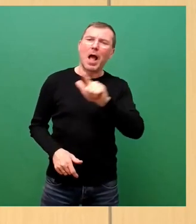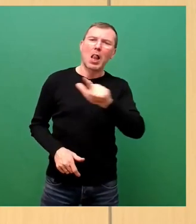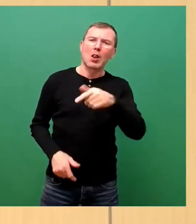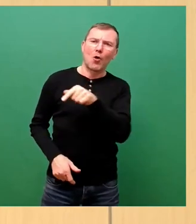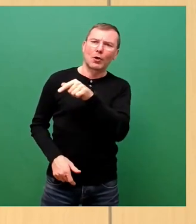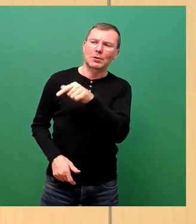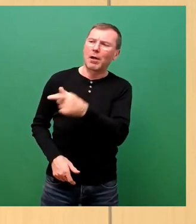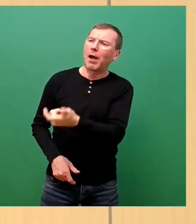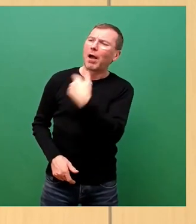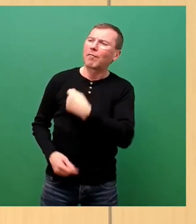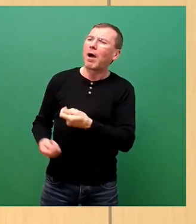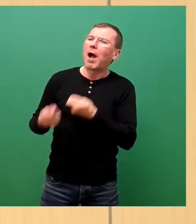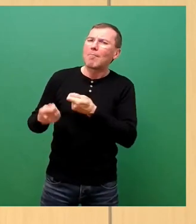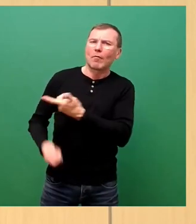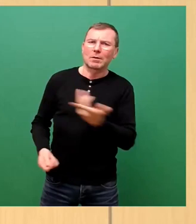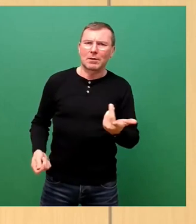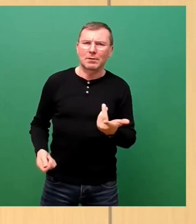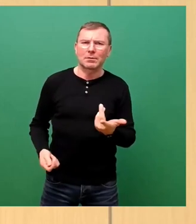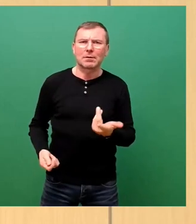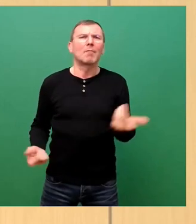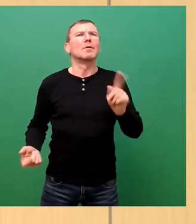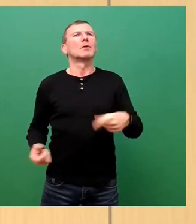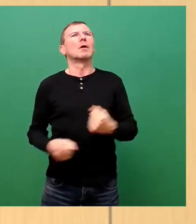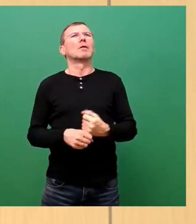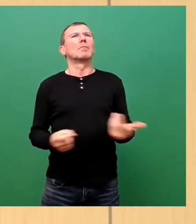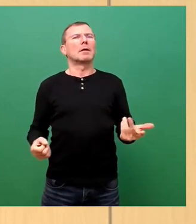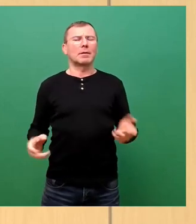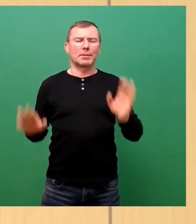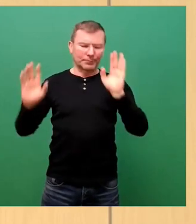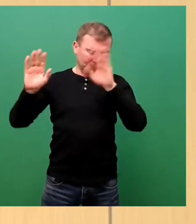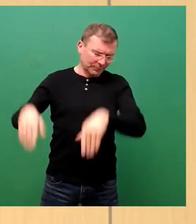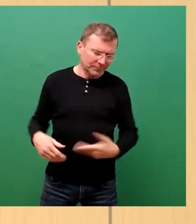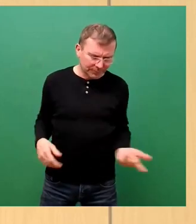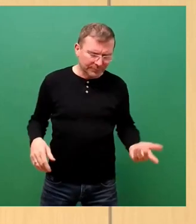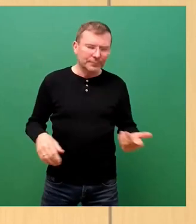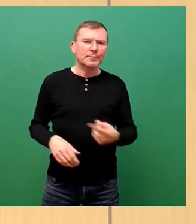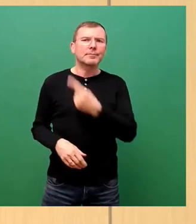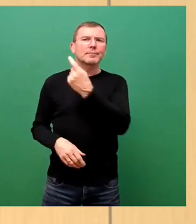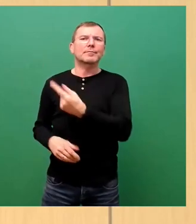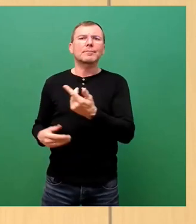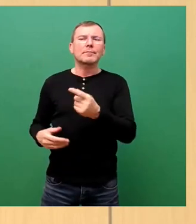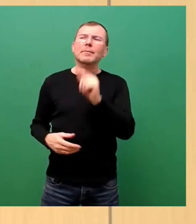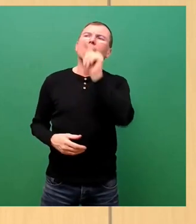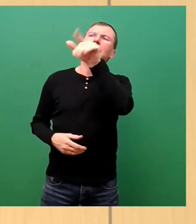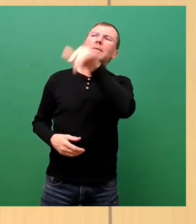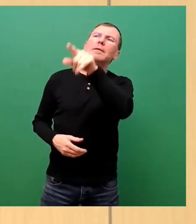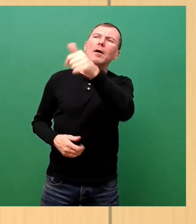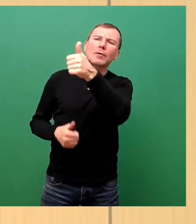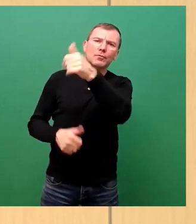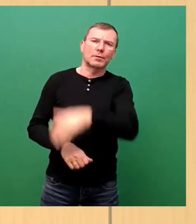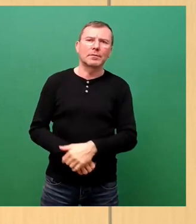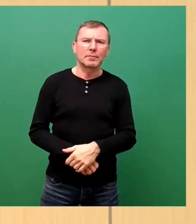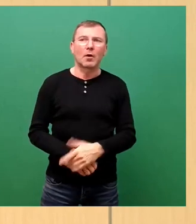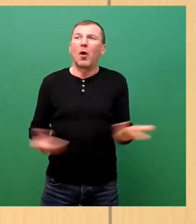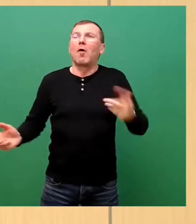gefragt hat, was hätte man denn tun sollen, ist jetzt leider nicht da, aber gut, da hinten. Ja, was hätten wir